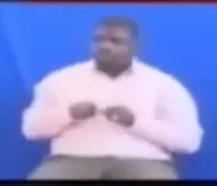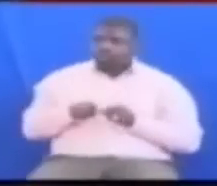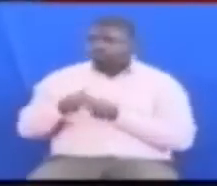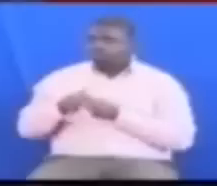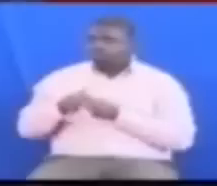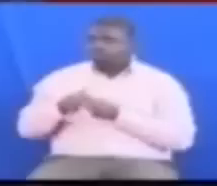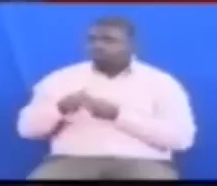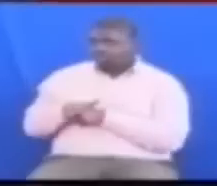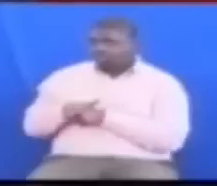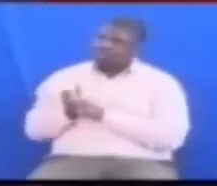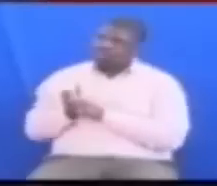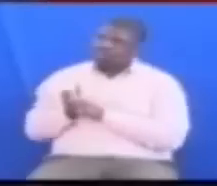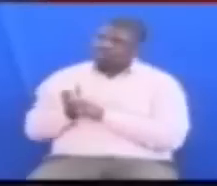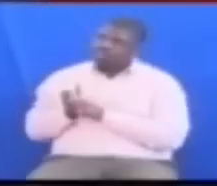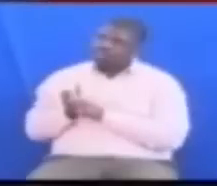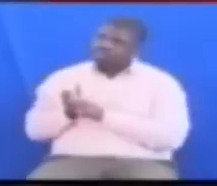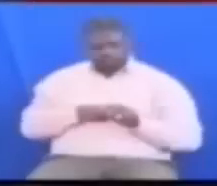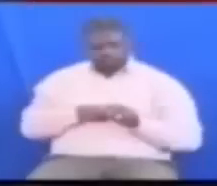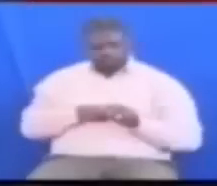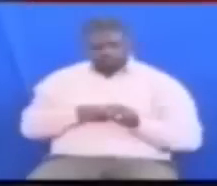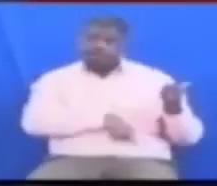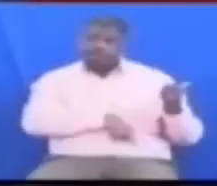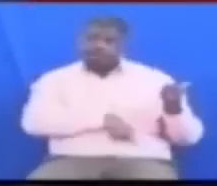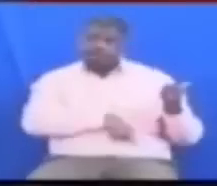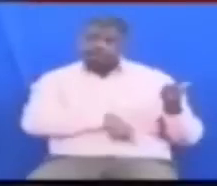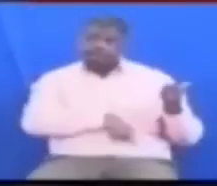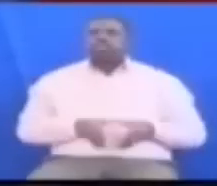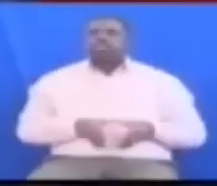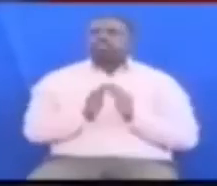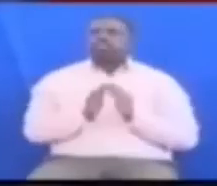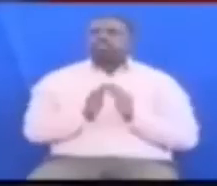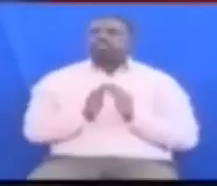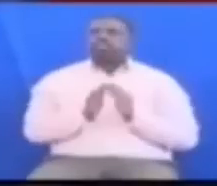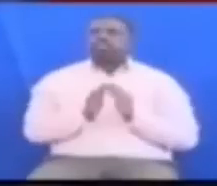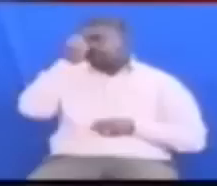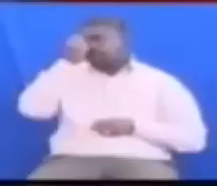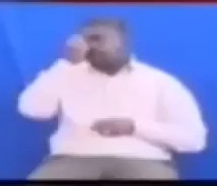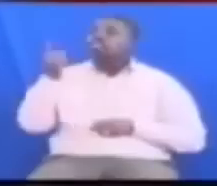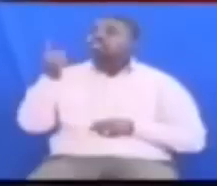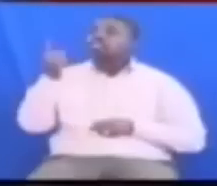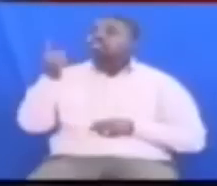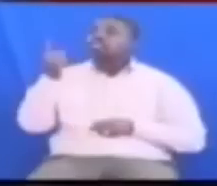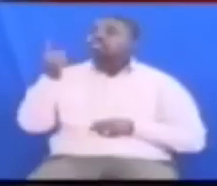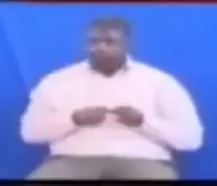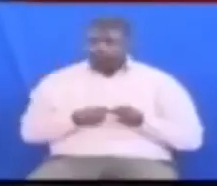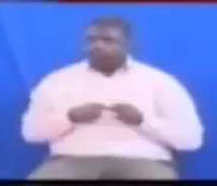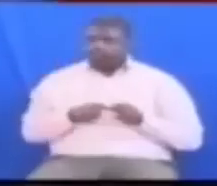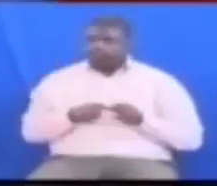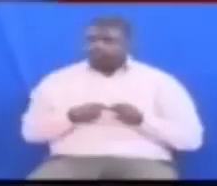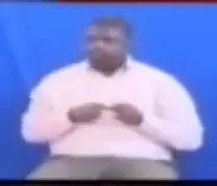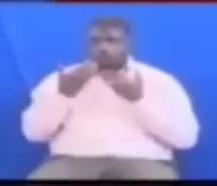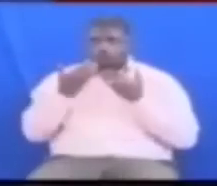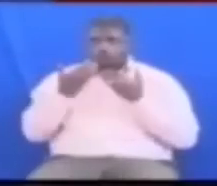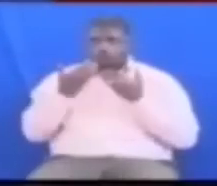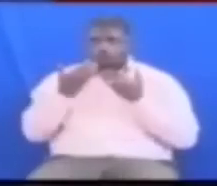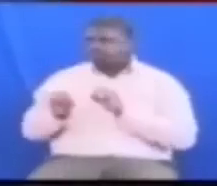mengi sana Mikataba hile ilisainiwa kwa namna ambayo haieleweki Kwa namna ambayo haikuwa na uwazi